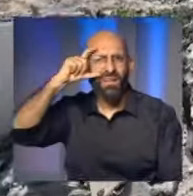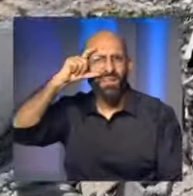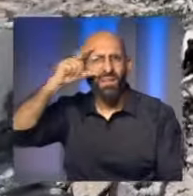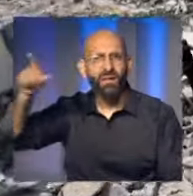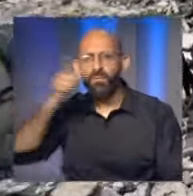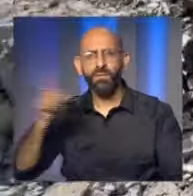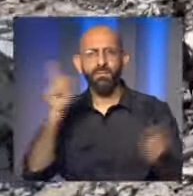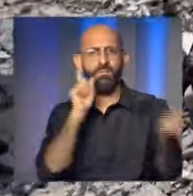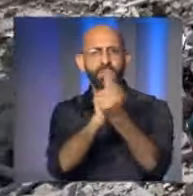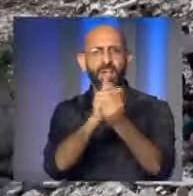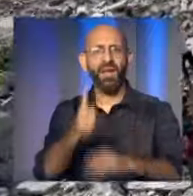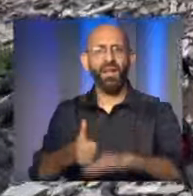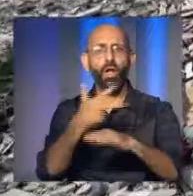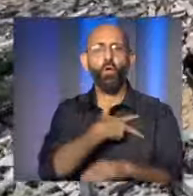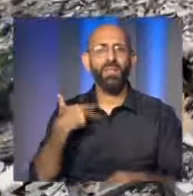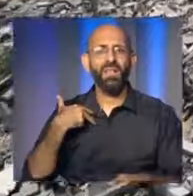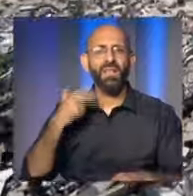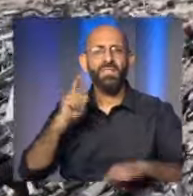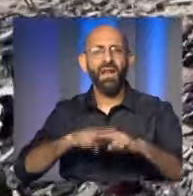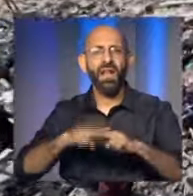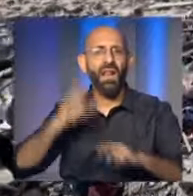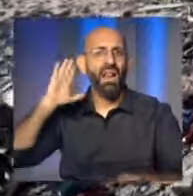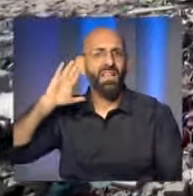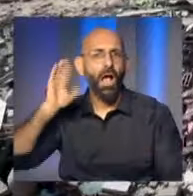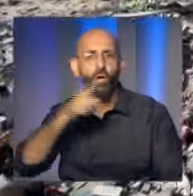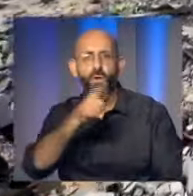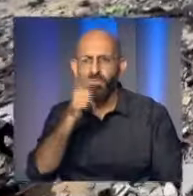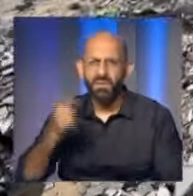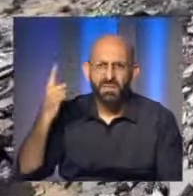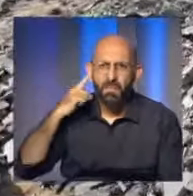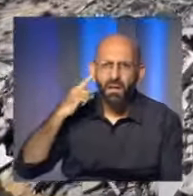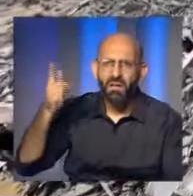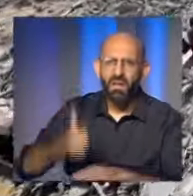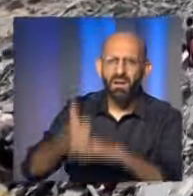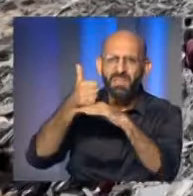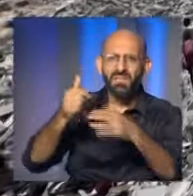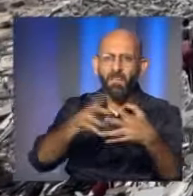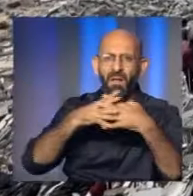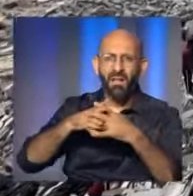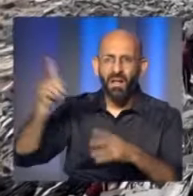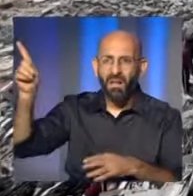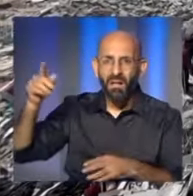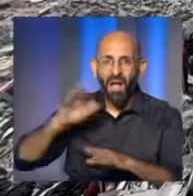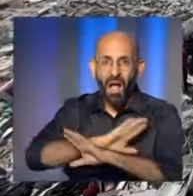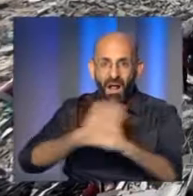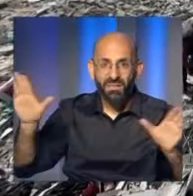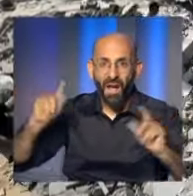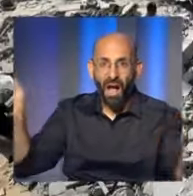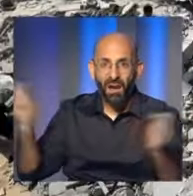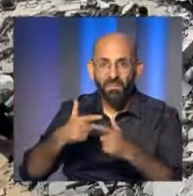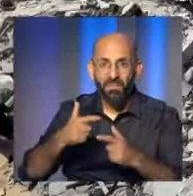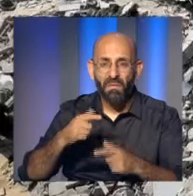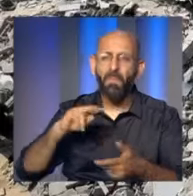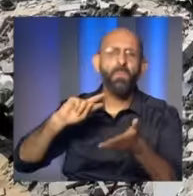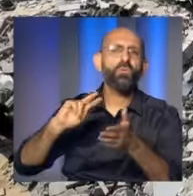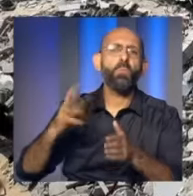القومي الإسرائيلي إتمار بن جافير اعتبر بعد لقائه رئيس وزراء العدو الإسرائيلي بنيمين نتانياهو أن خطة